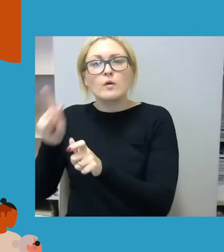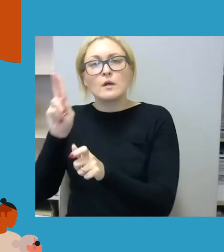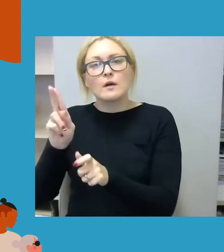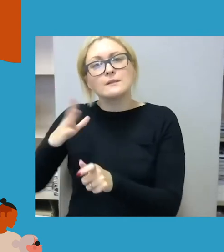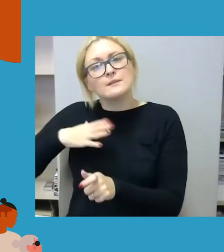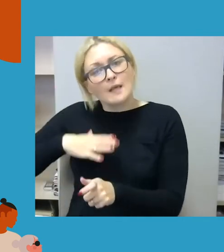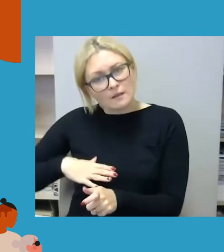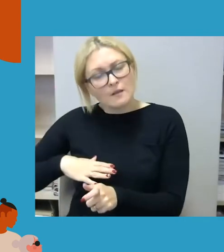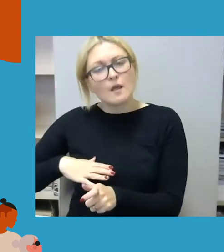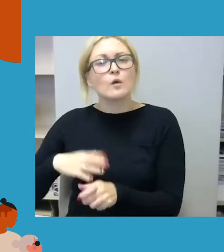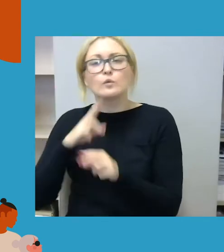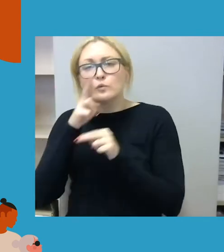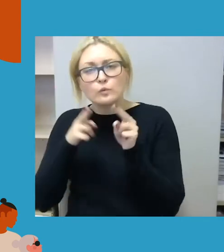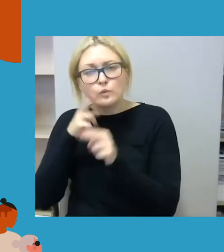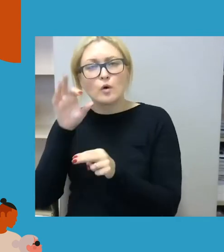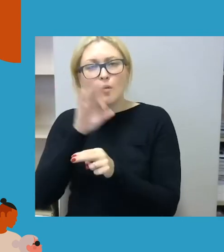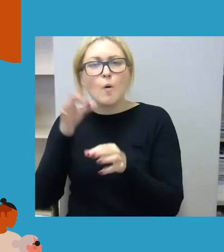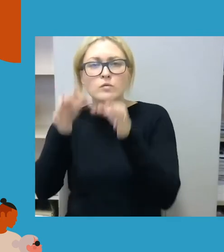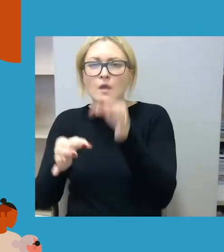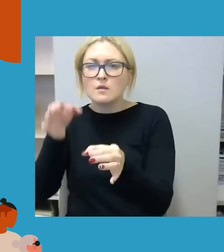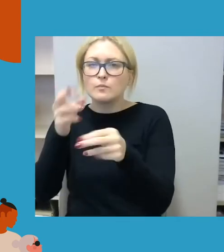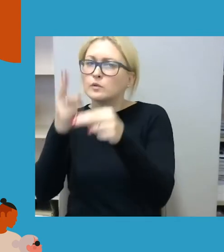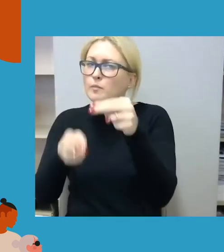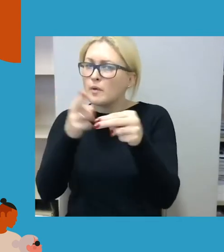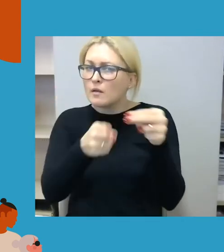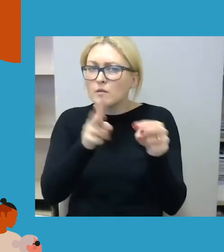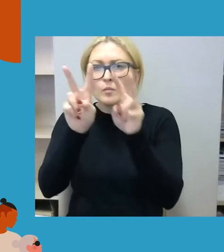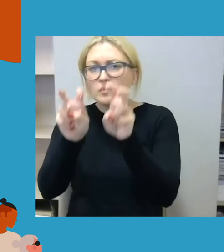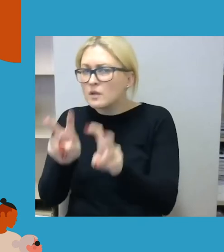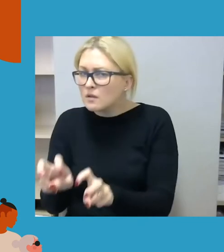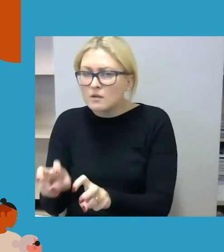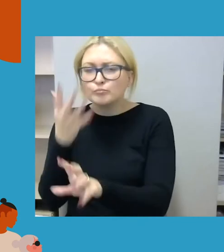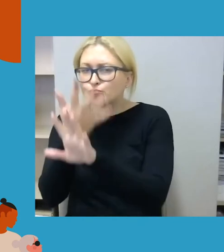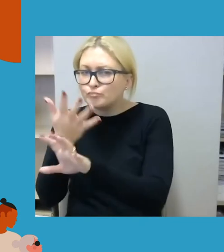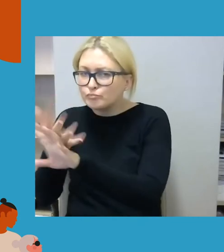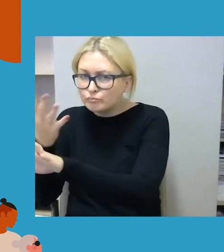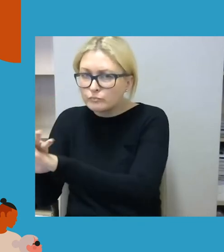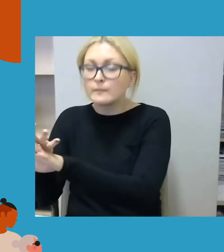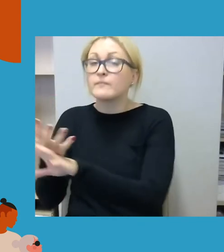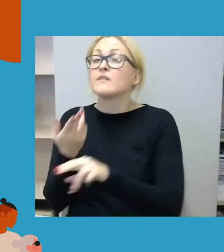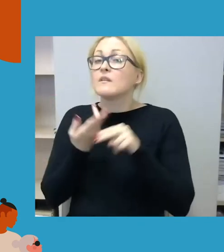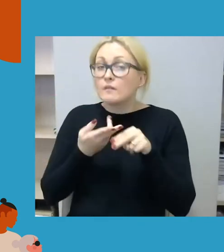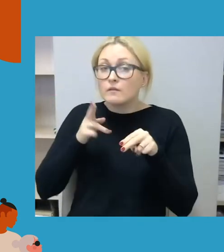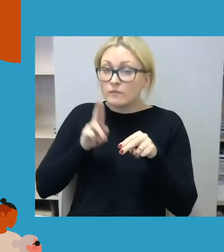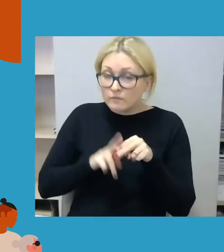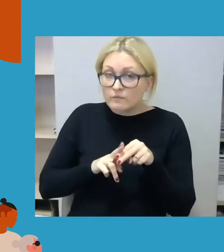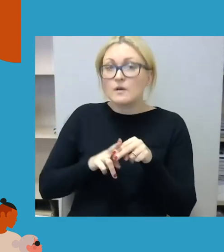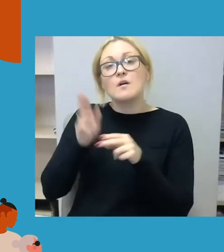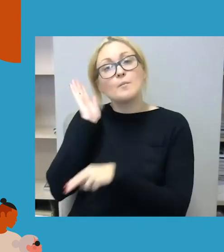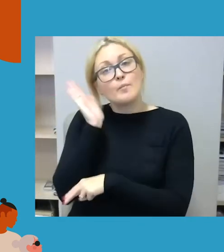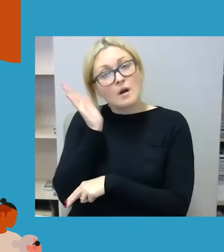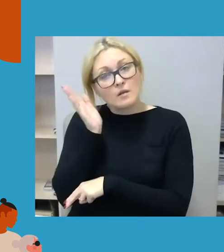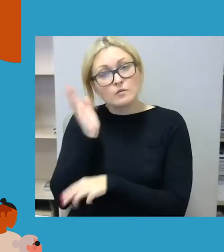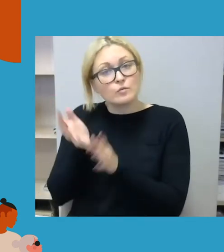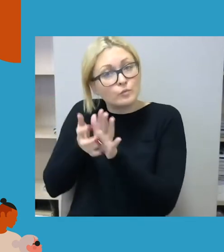institucijų reakcija į neapykantos nusikaltimus, jų tyrimus. Na, o tai ir lemia nepakankamų pranešimo apie